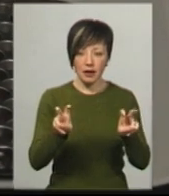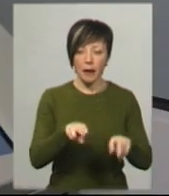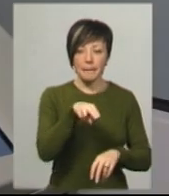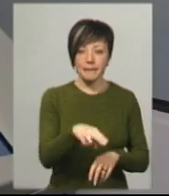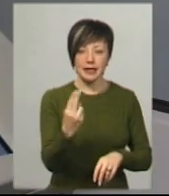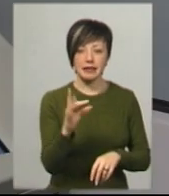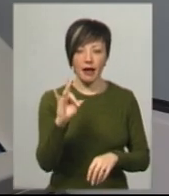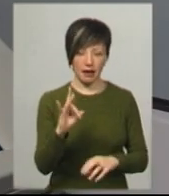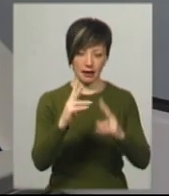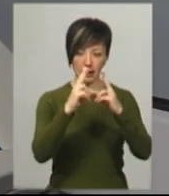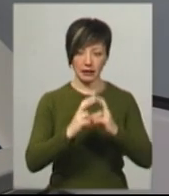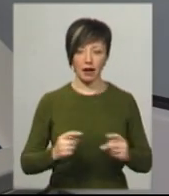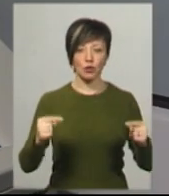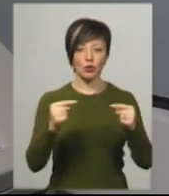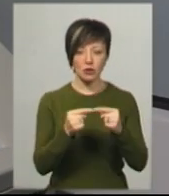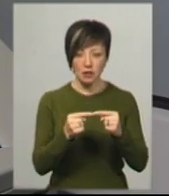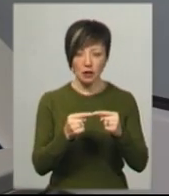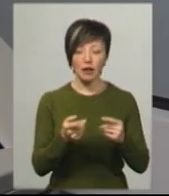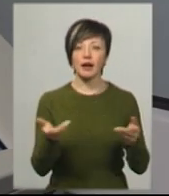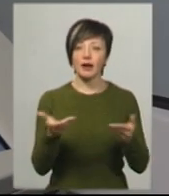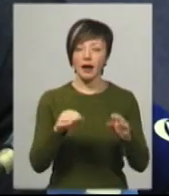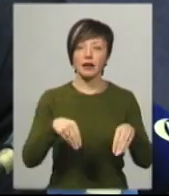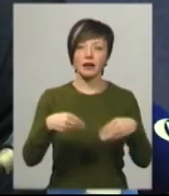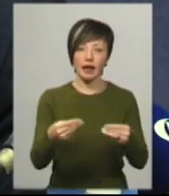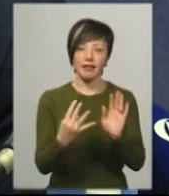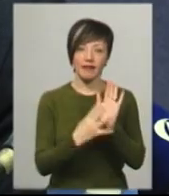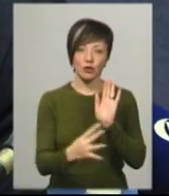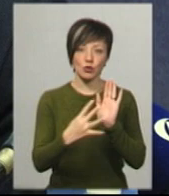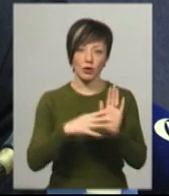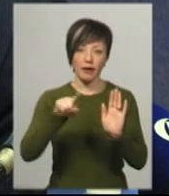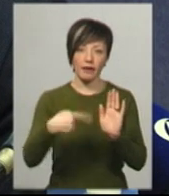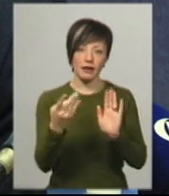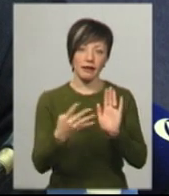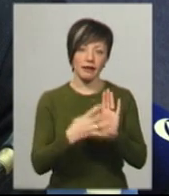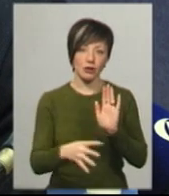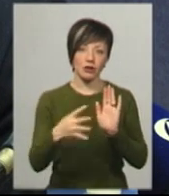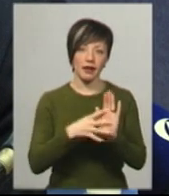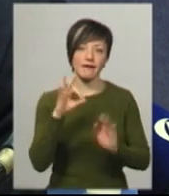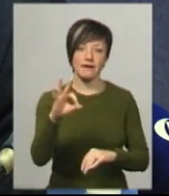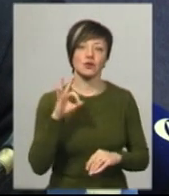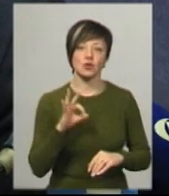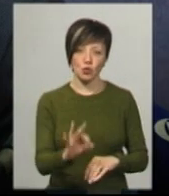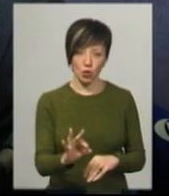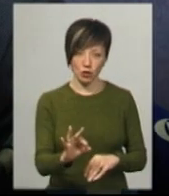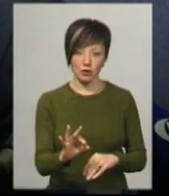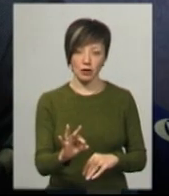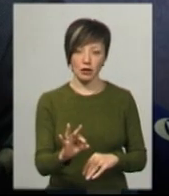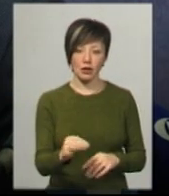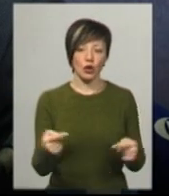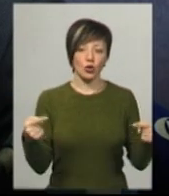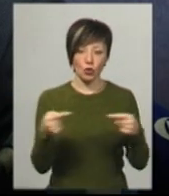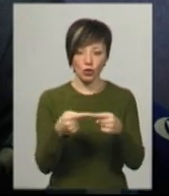-діагностики. Діагностика, яка дає 99,99%